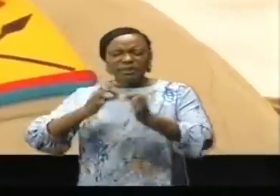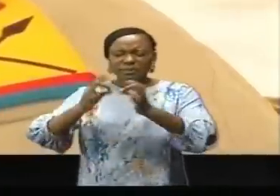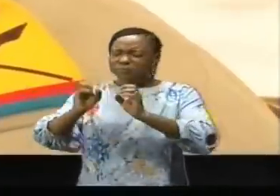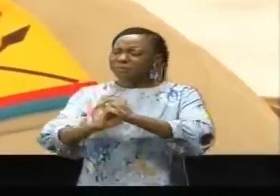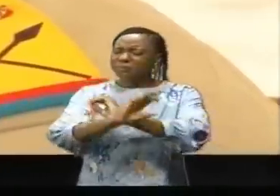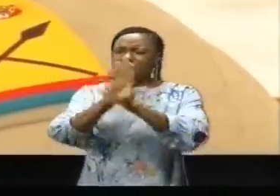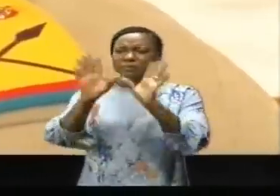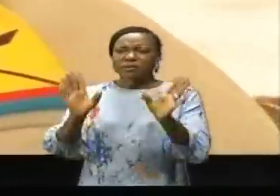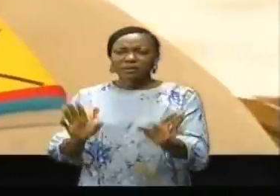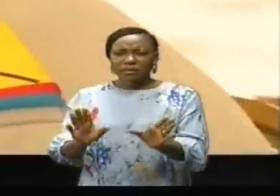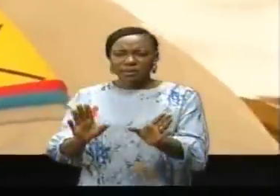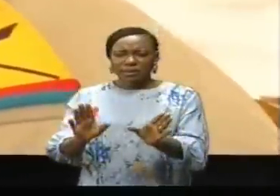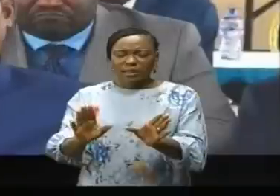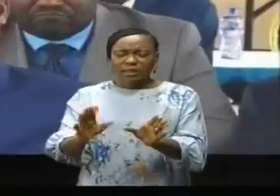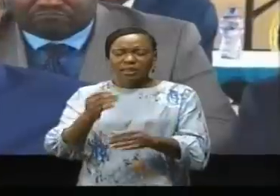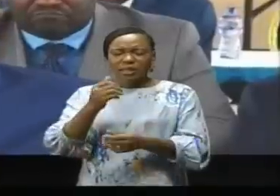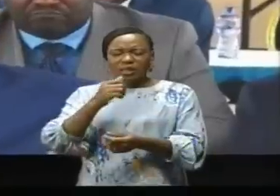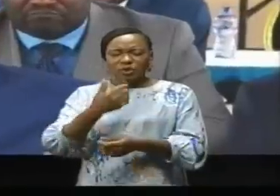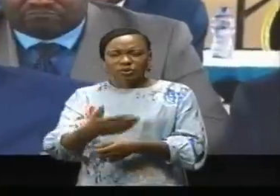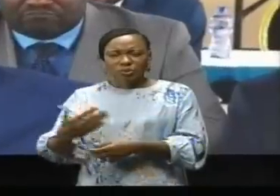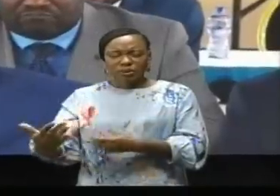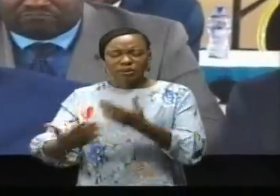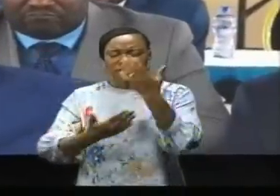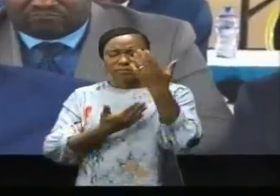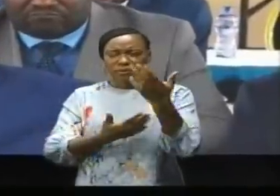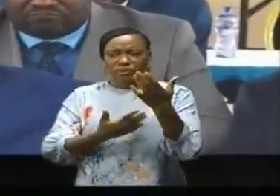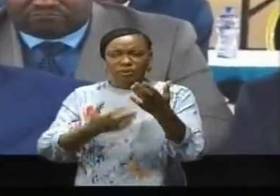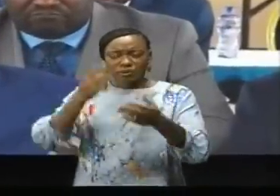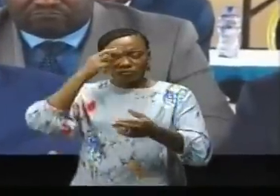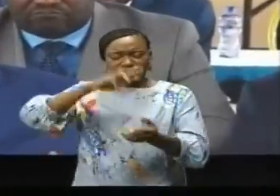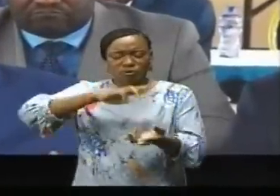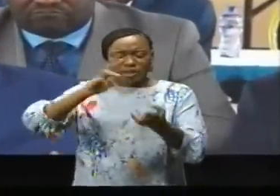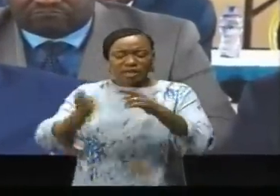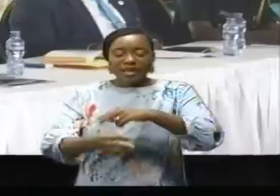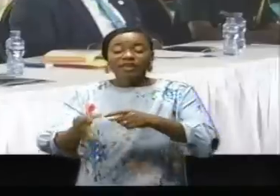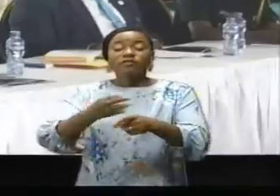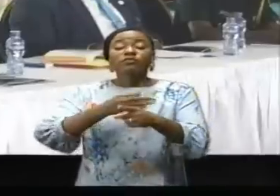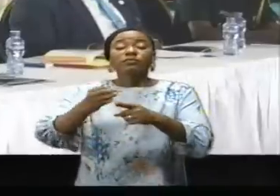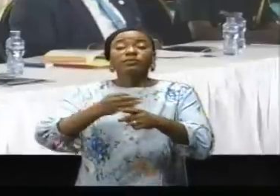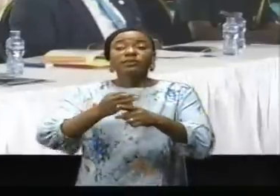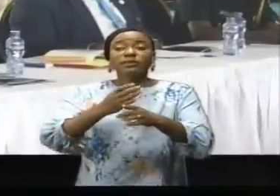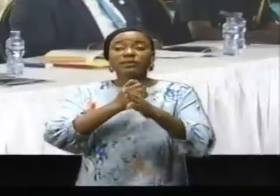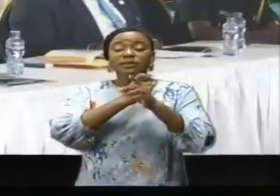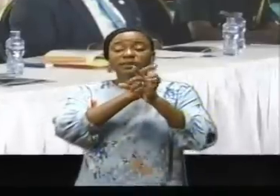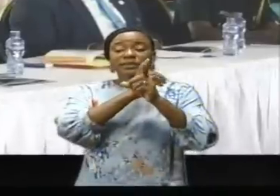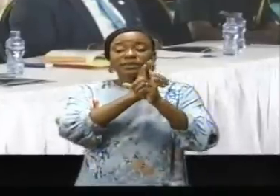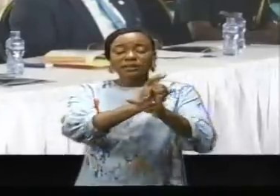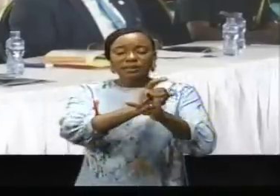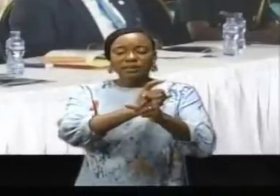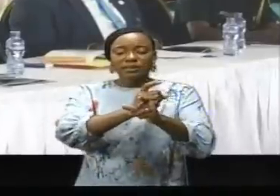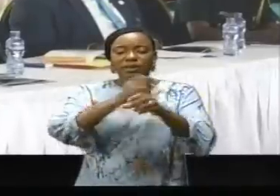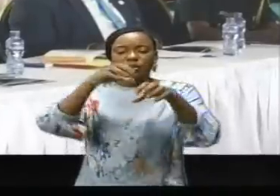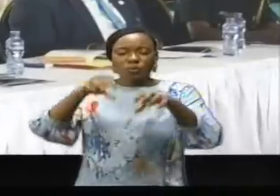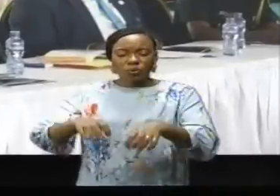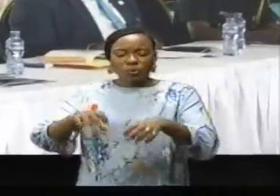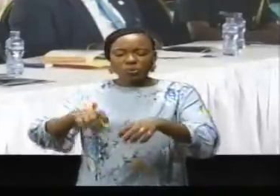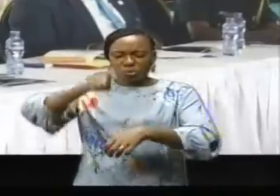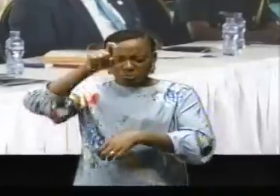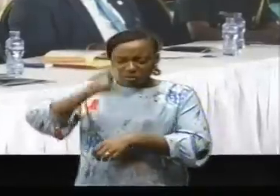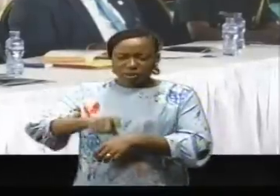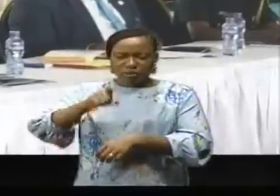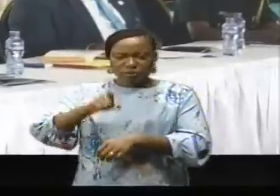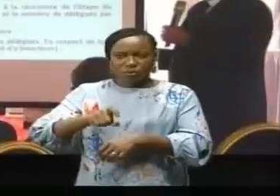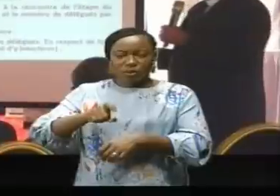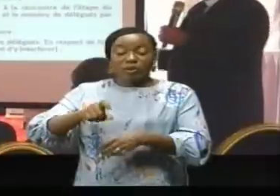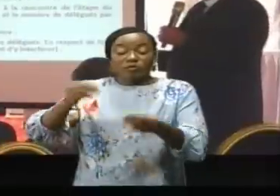d'un des principes importants de la réforme du secteur de sécurité en RDC. Le moyen où il en faut, d